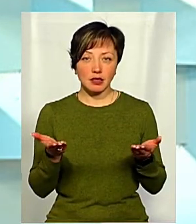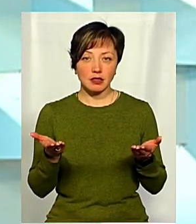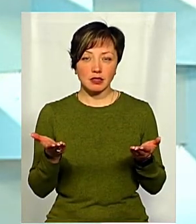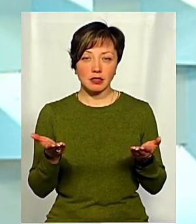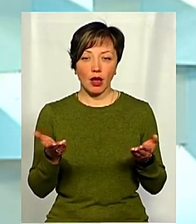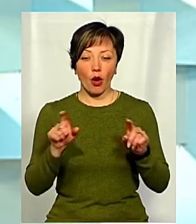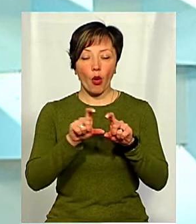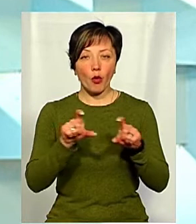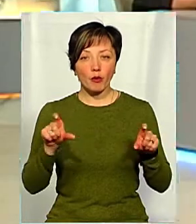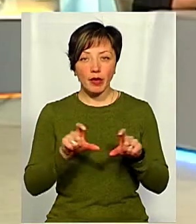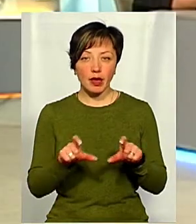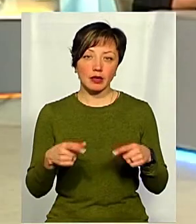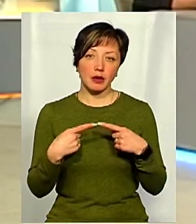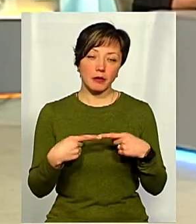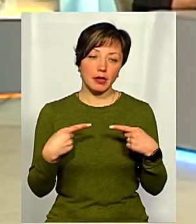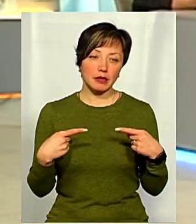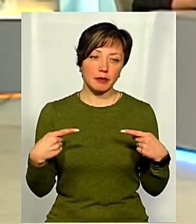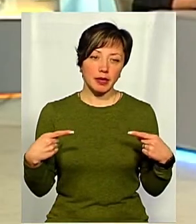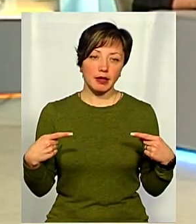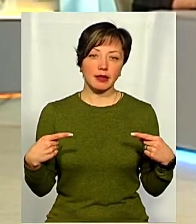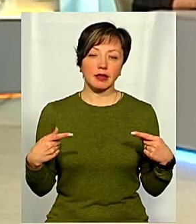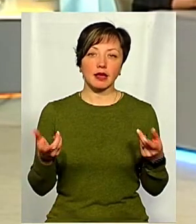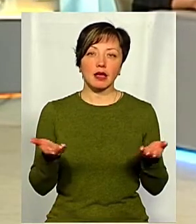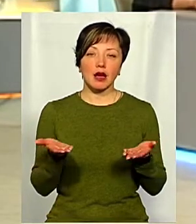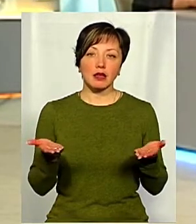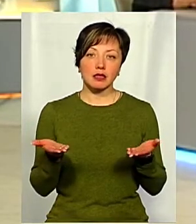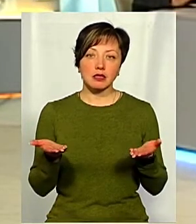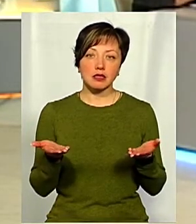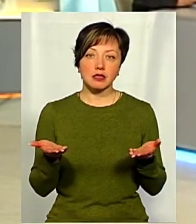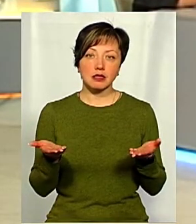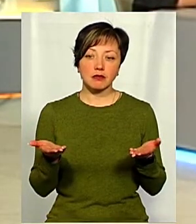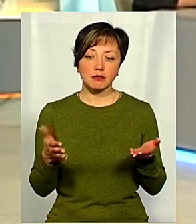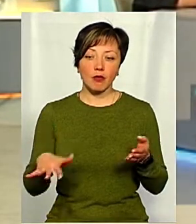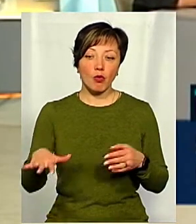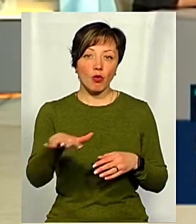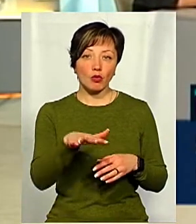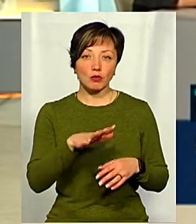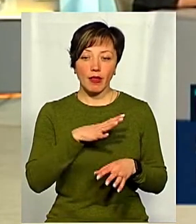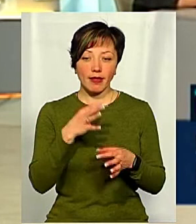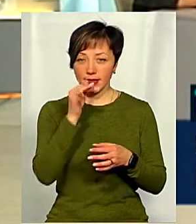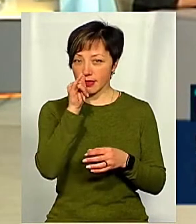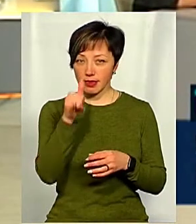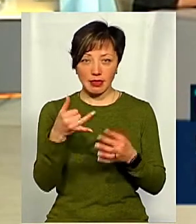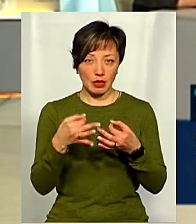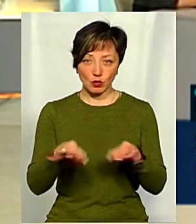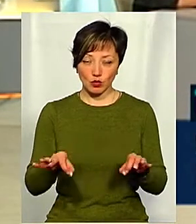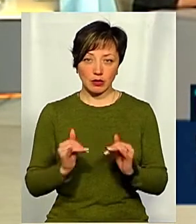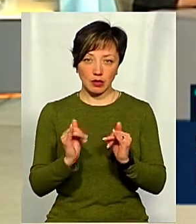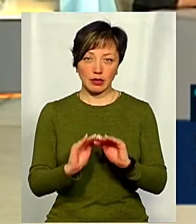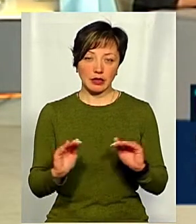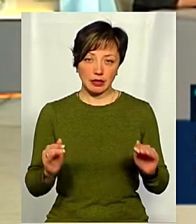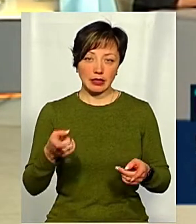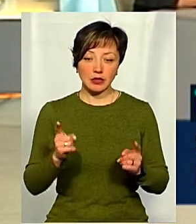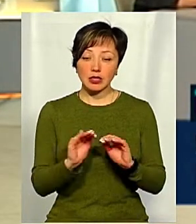об'єкти, предмети, якісь простори, вони були недоступні для дітей, тому, що дійсно